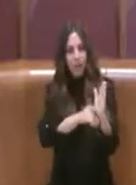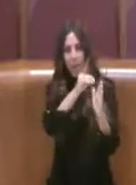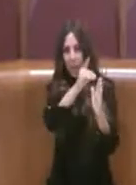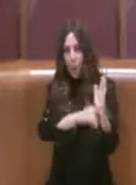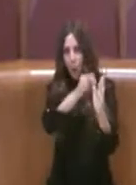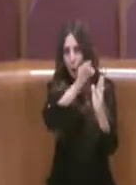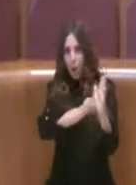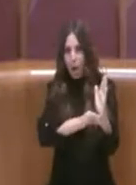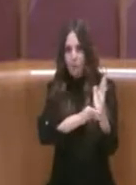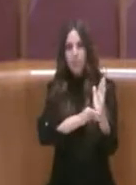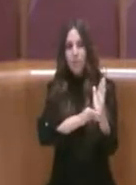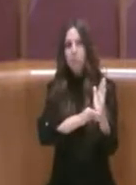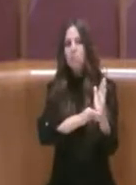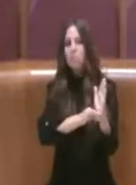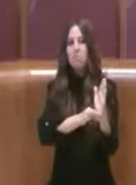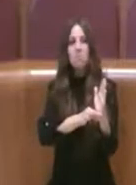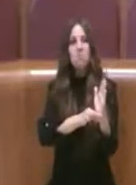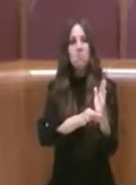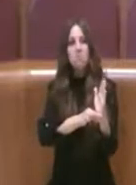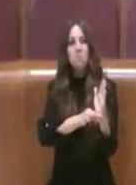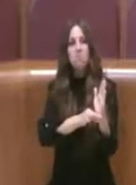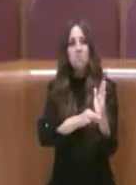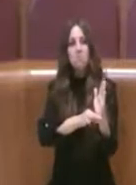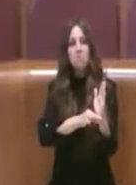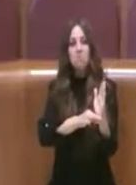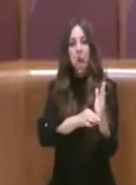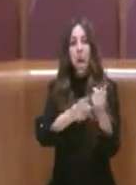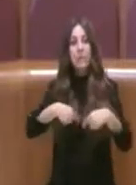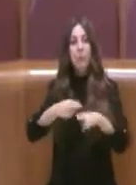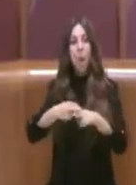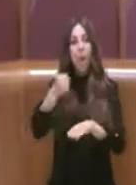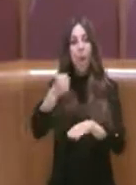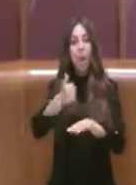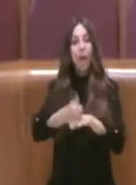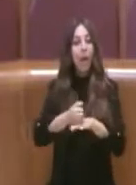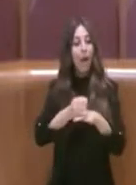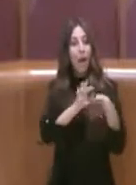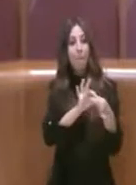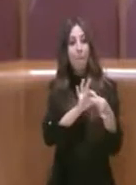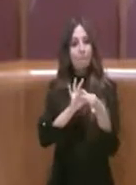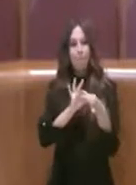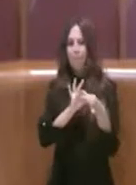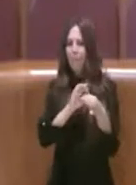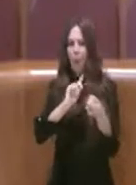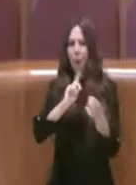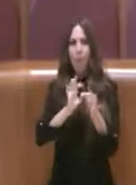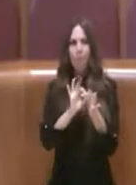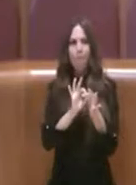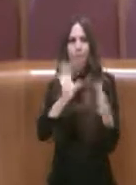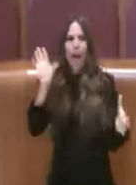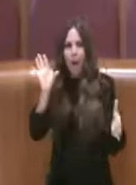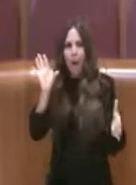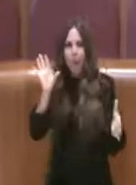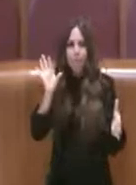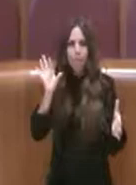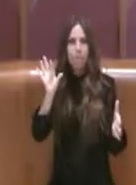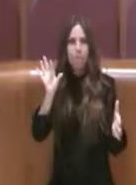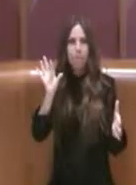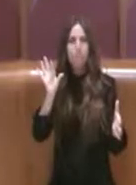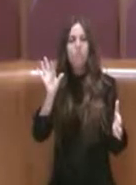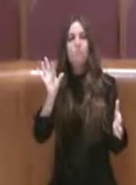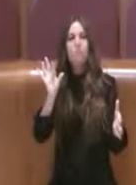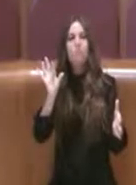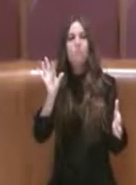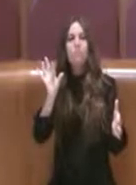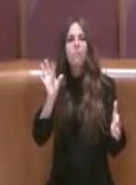all'aula dell'Assemblea Capitolina perché di fatto andiamo in proroga con il regolamento del